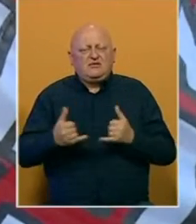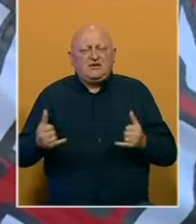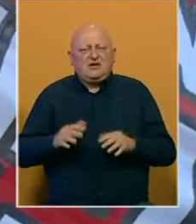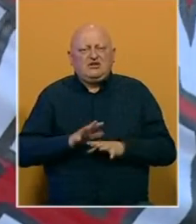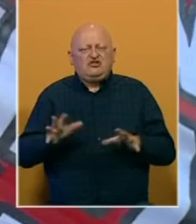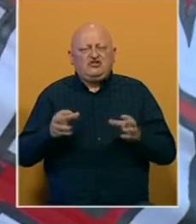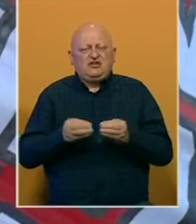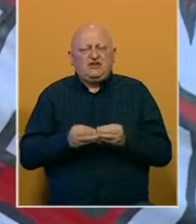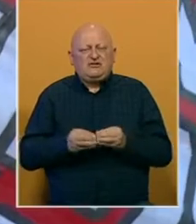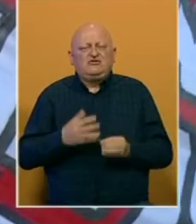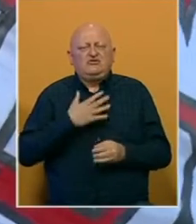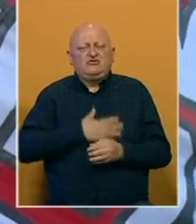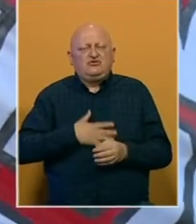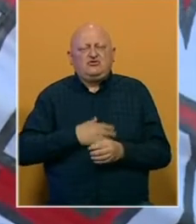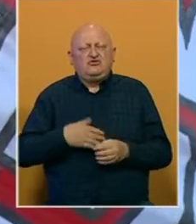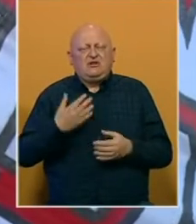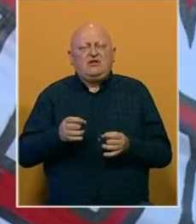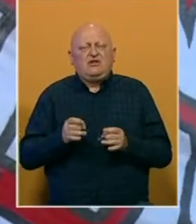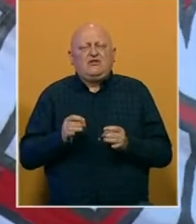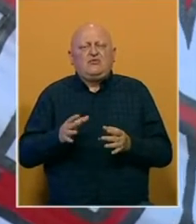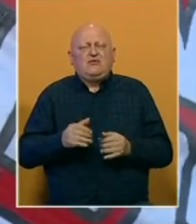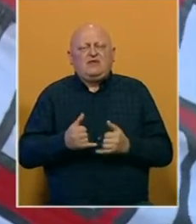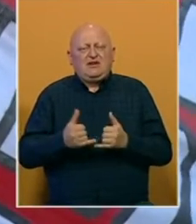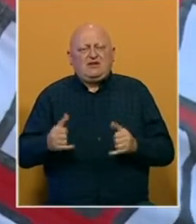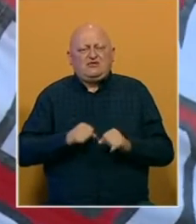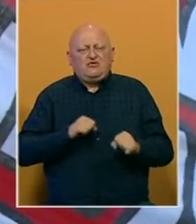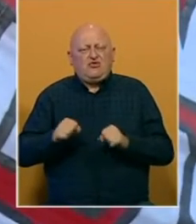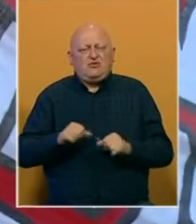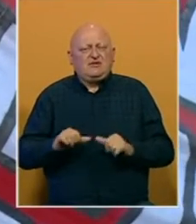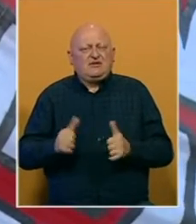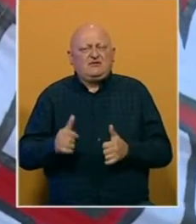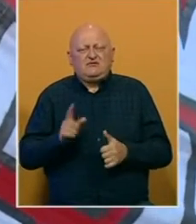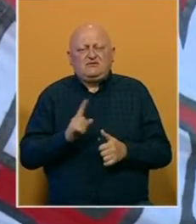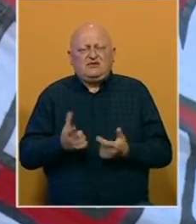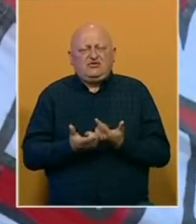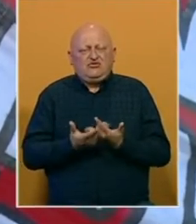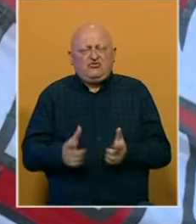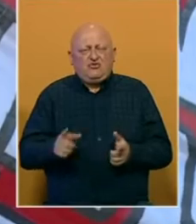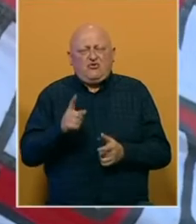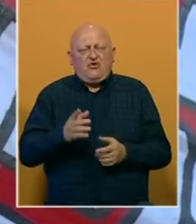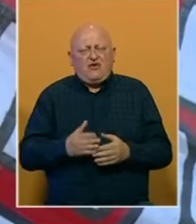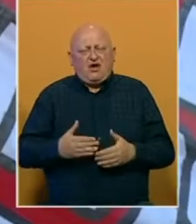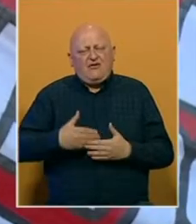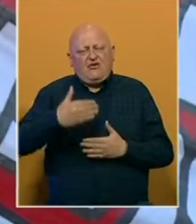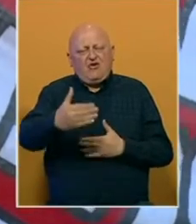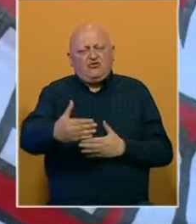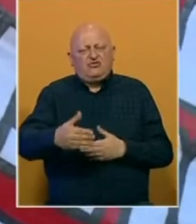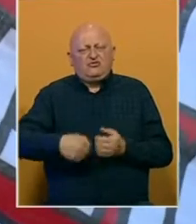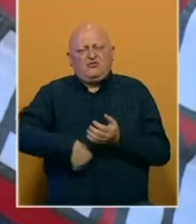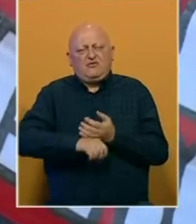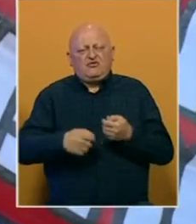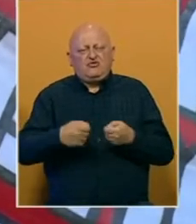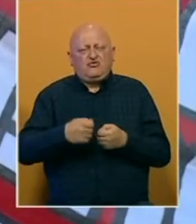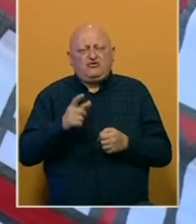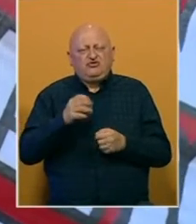zajednica želi poslati jednu poruku u gradskoj upravi da jednostavno neće dozvoliti ovakav odnos prema nogometnom